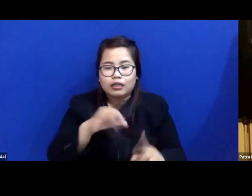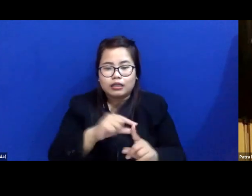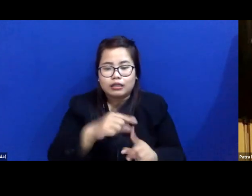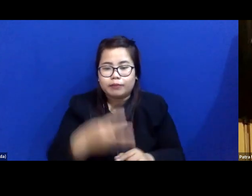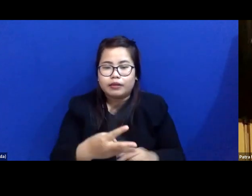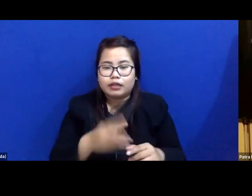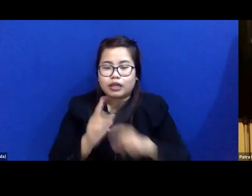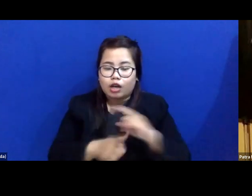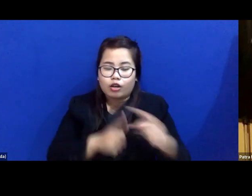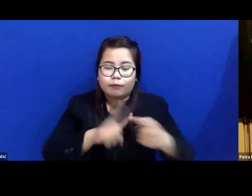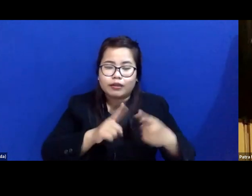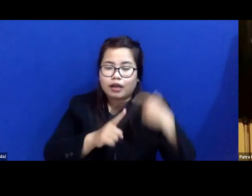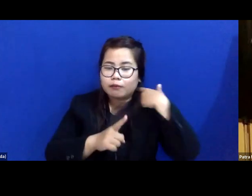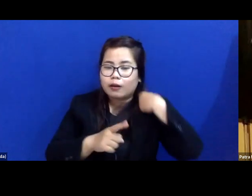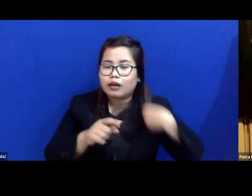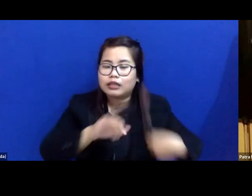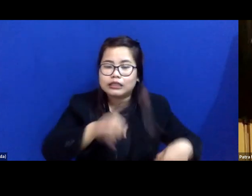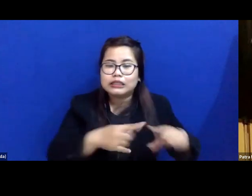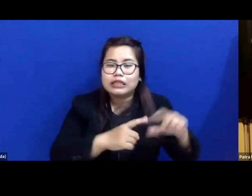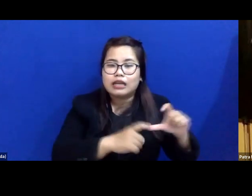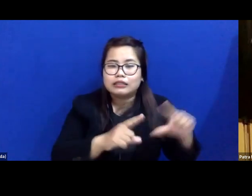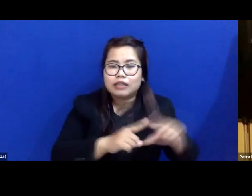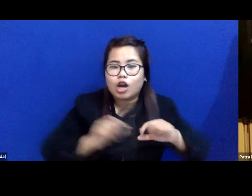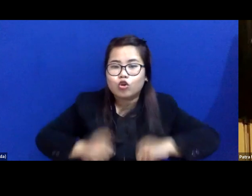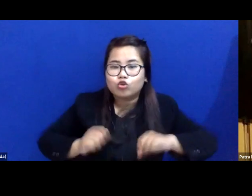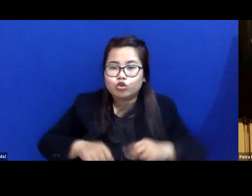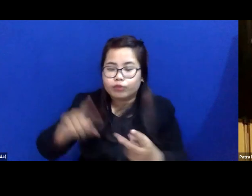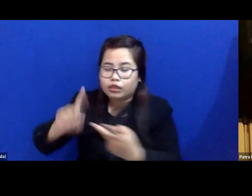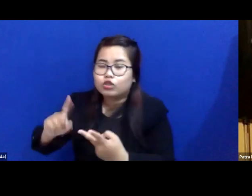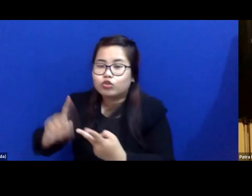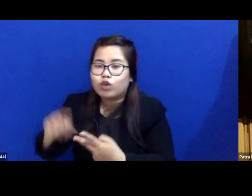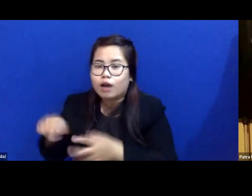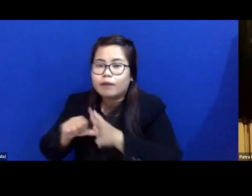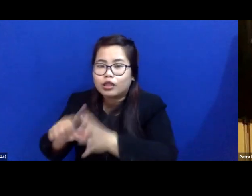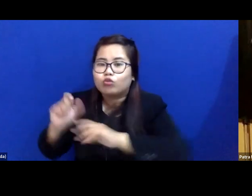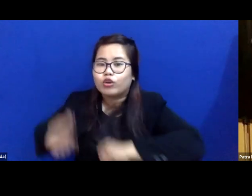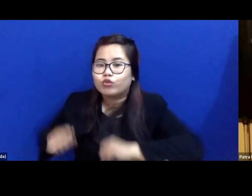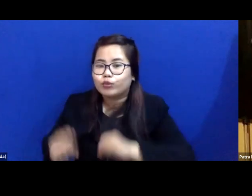Yang pertama, jasa hukum, dan yang kedua, bantuan hukum.